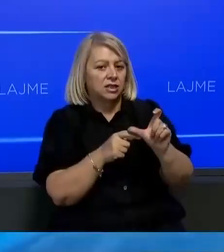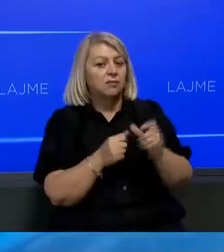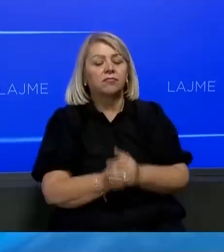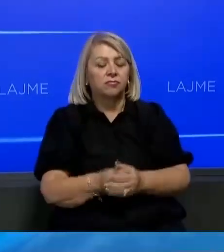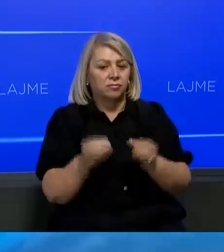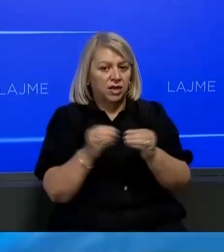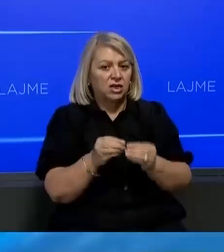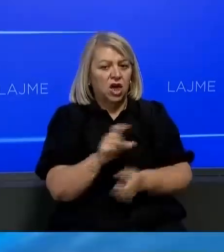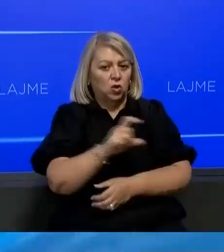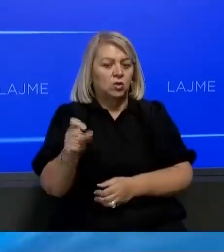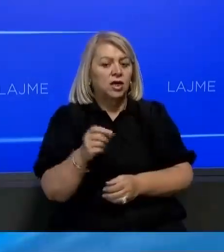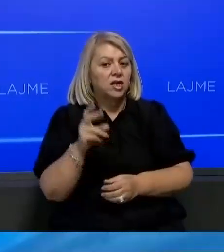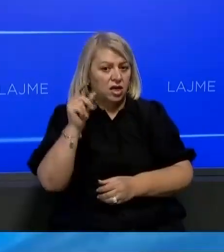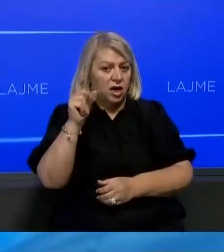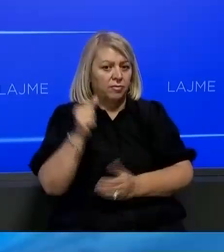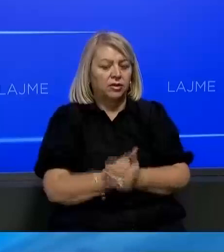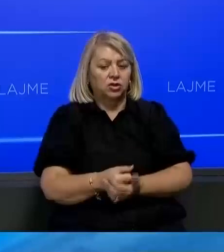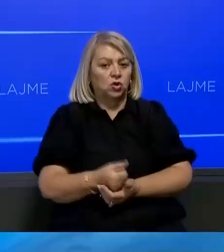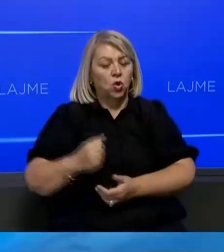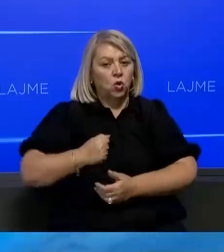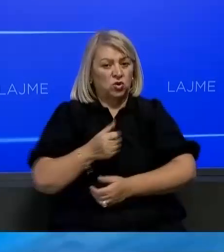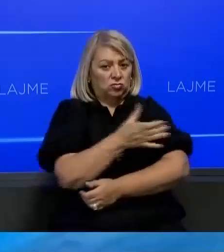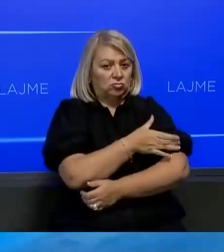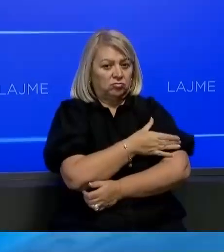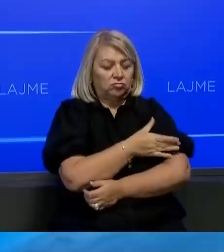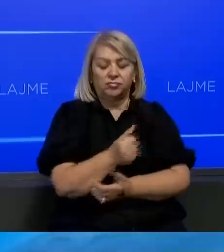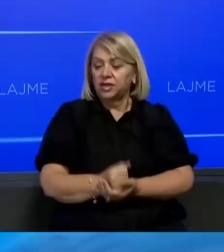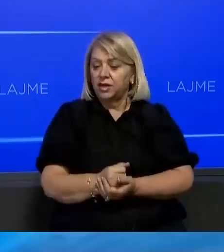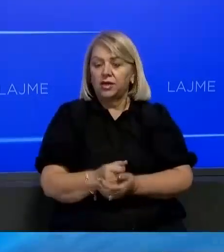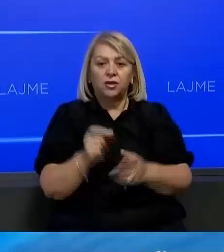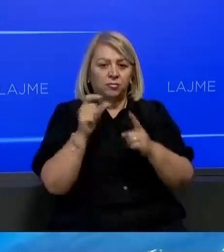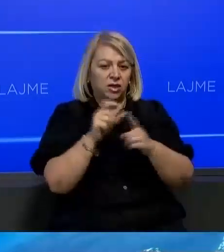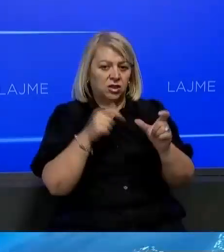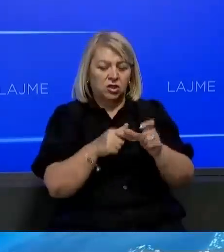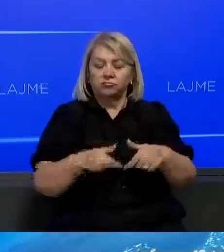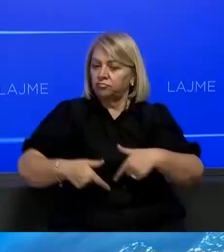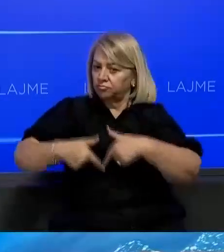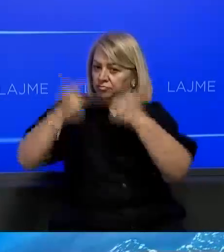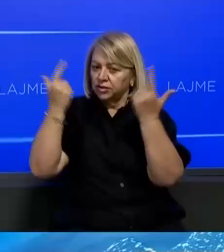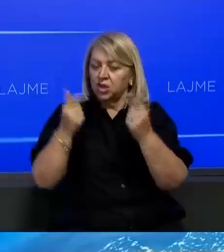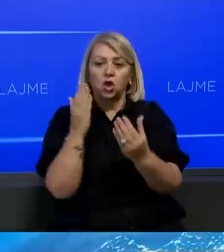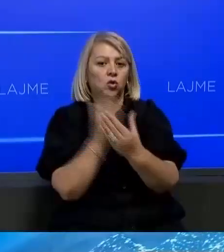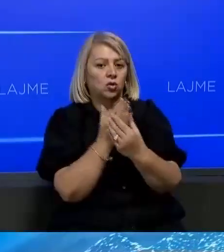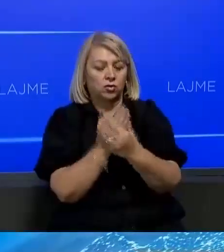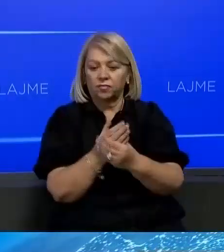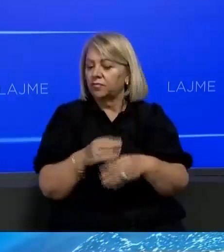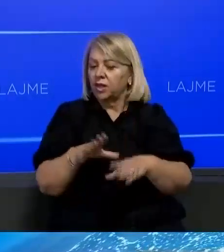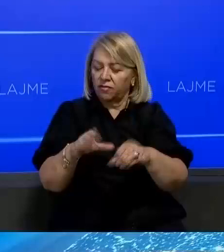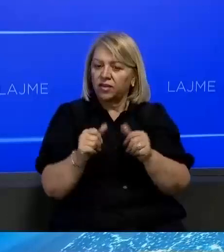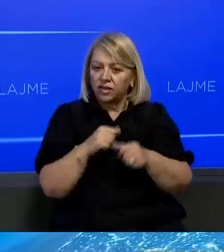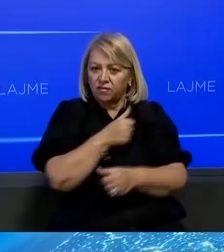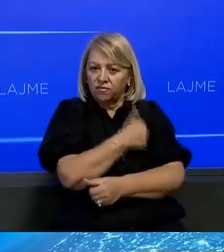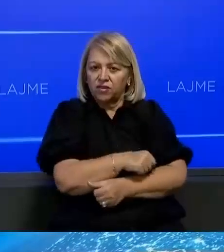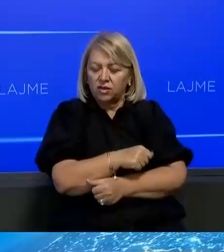për të gjithu dheken e ushtërisë qëtë qëtëritarët Kosovës. Partia Socialiste ka qënë e qarë që disa rezolutat miratora ndërvite nga